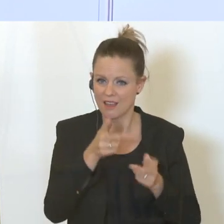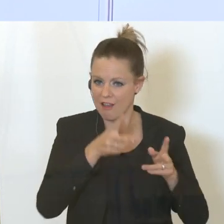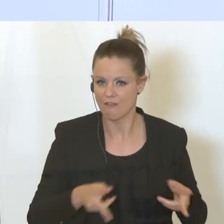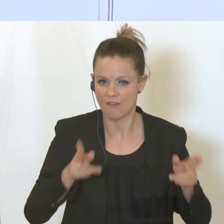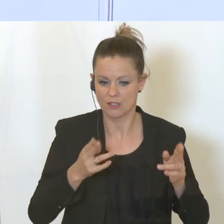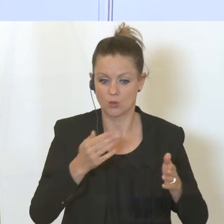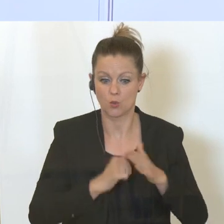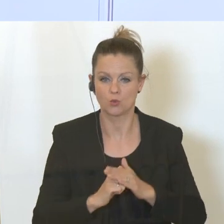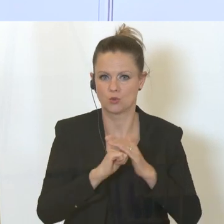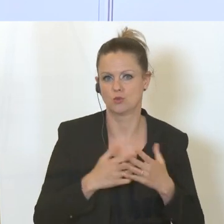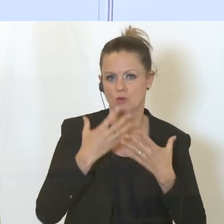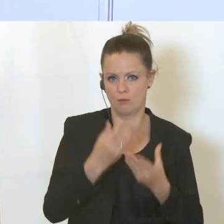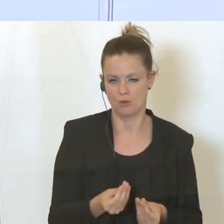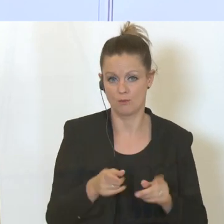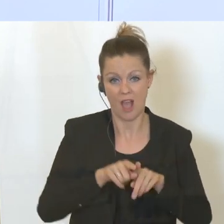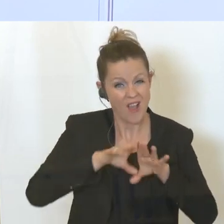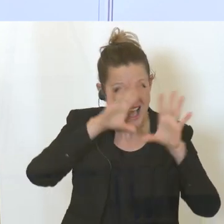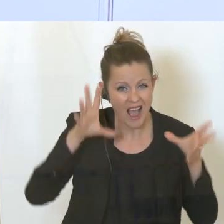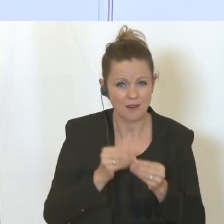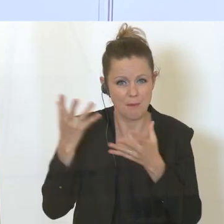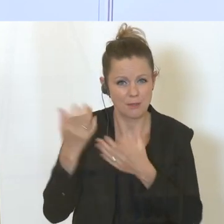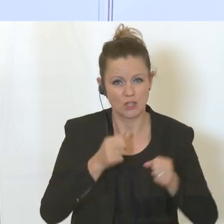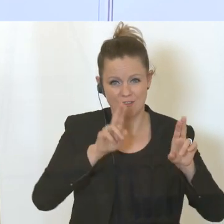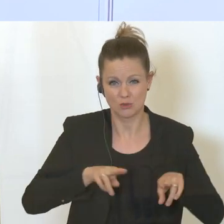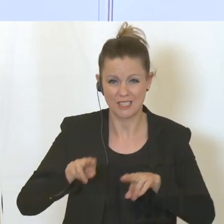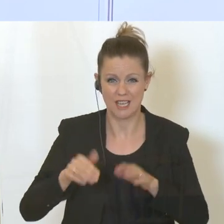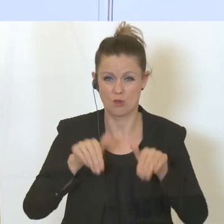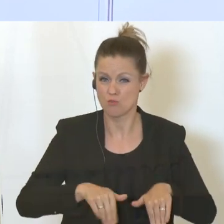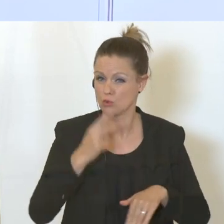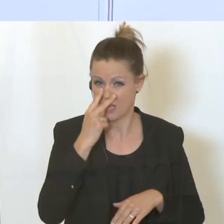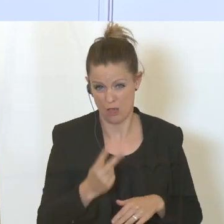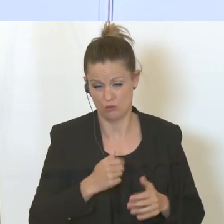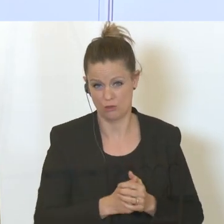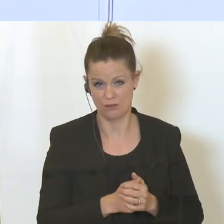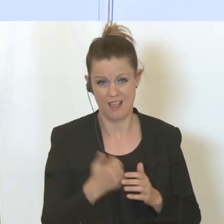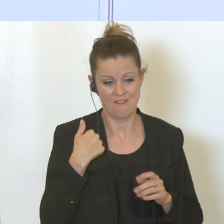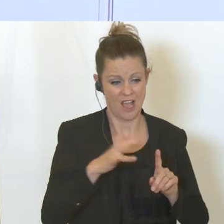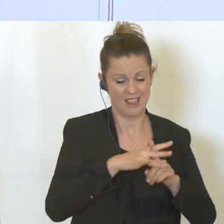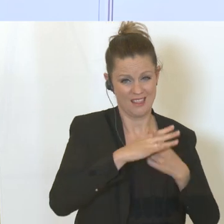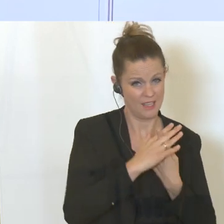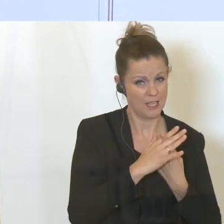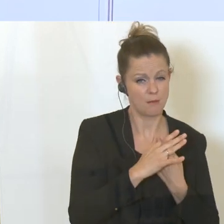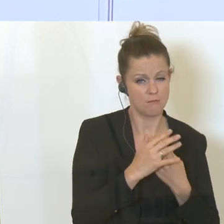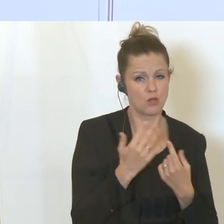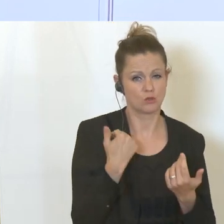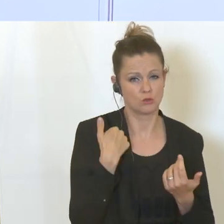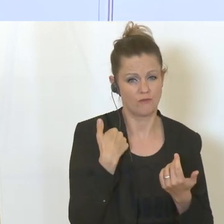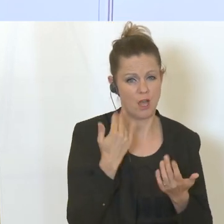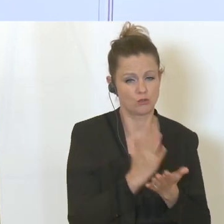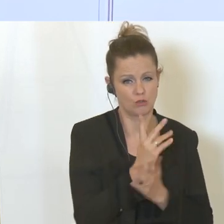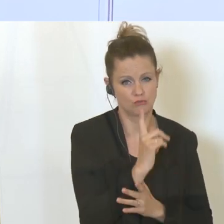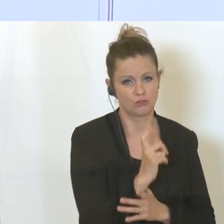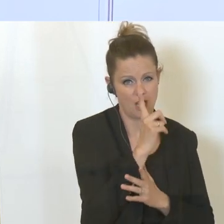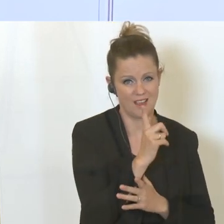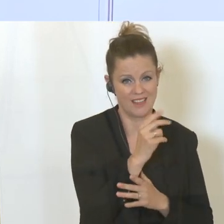unterstützt werden, dass wir generell das Beschaffungsrecht uns anschauen und ich habe mit meinem Team das schon gestartet, dass wir hier